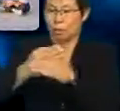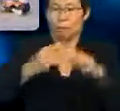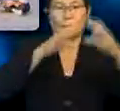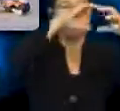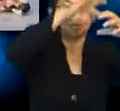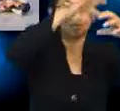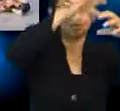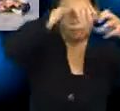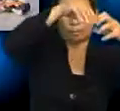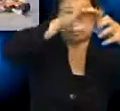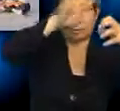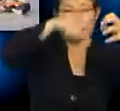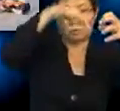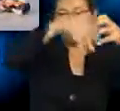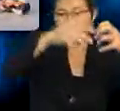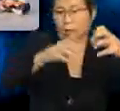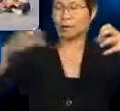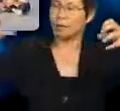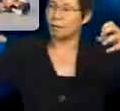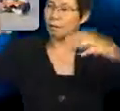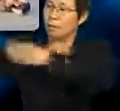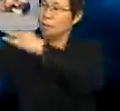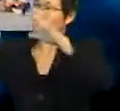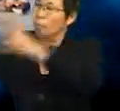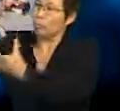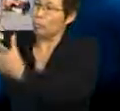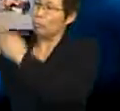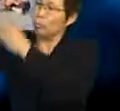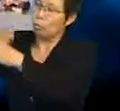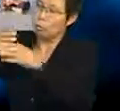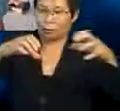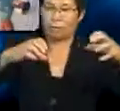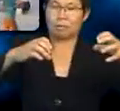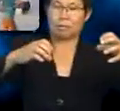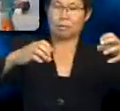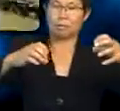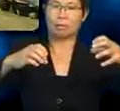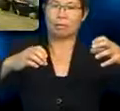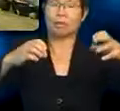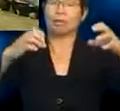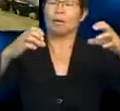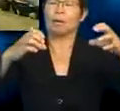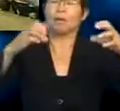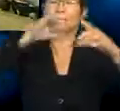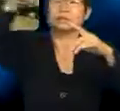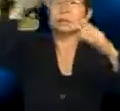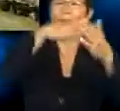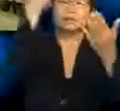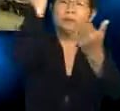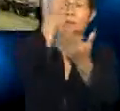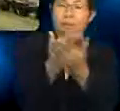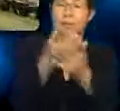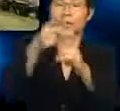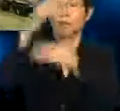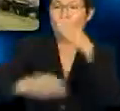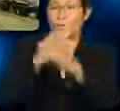bulan telah menghalang cahaya matahari untuk sampai ke bumi. Kejadian ini berlaku